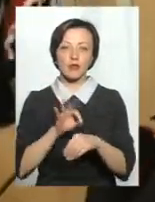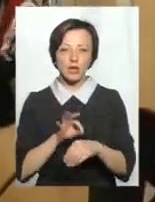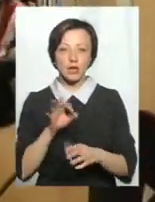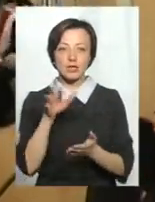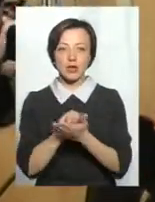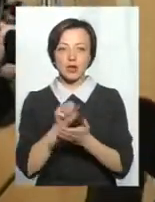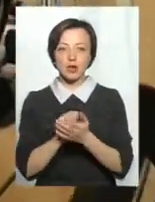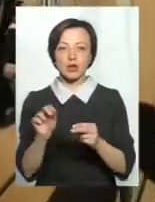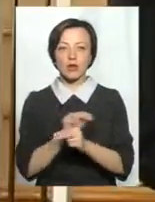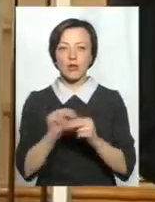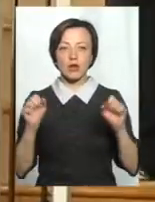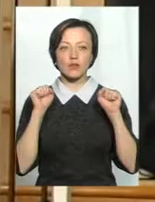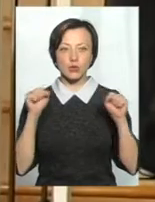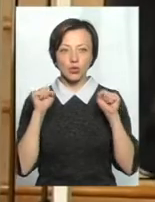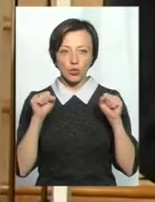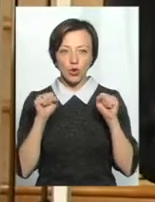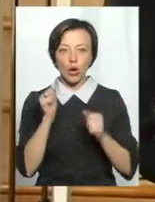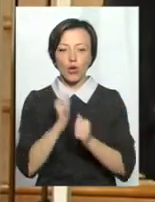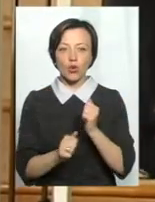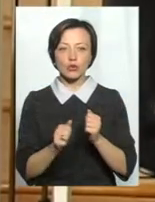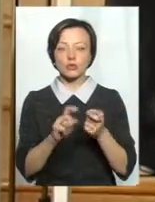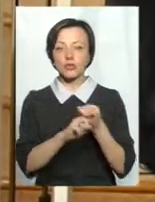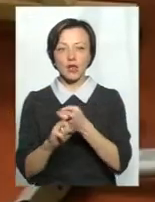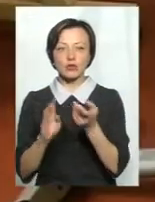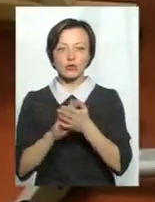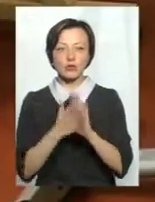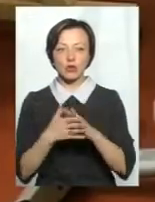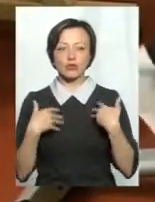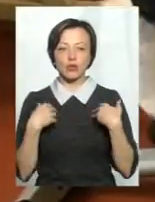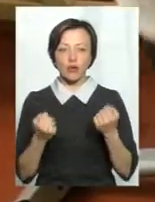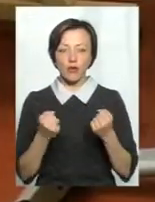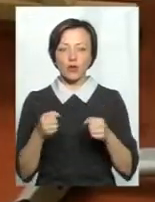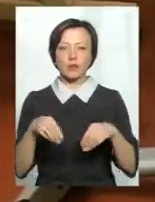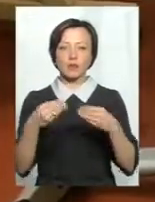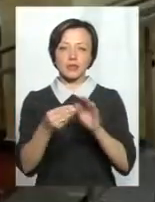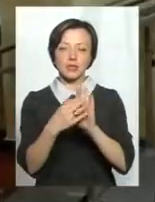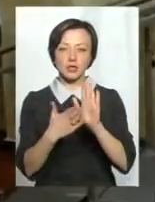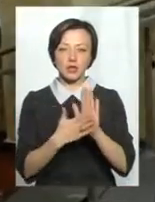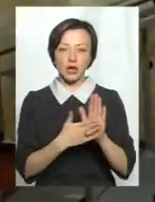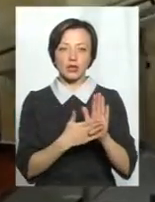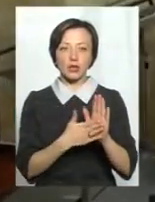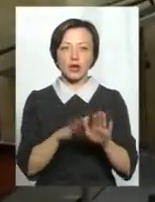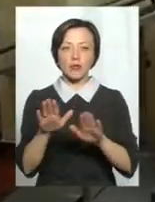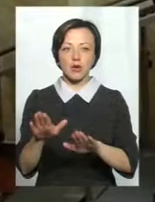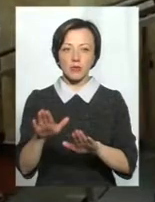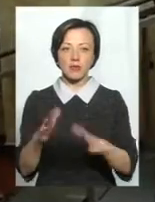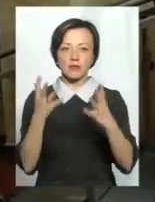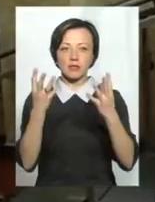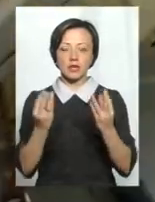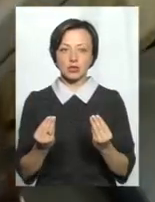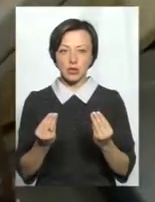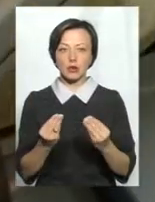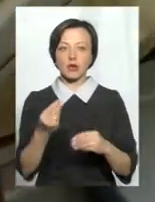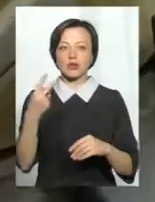займаються лікувальною фізкультурою. Кожному, залежно від стану здоров'я, призначають упродовж курсу перебування в стаціонарі